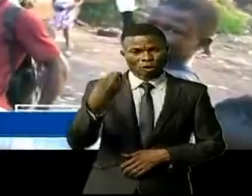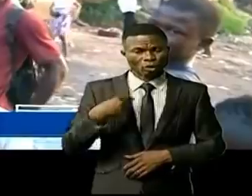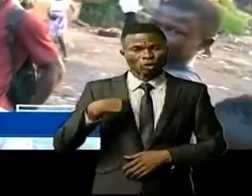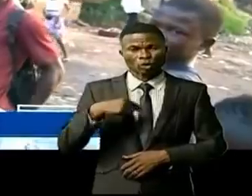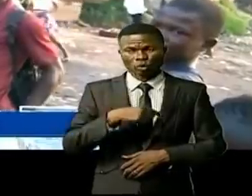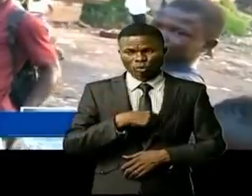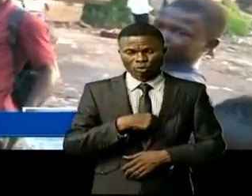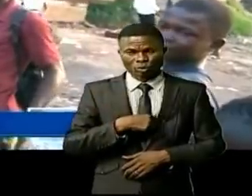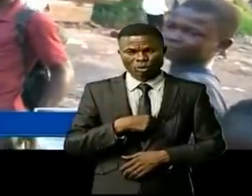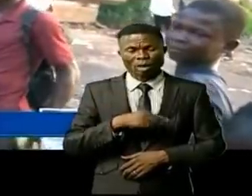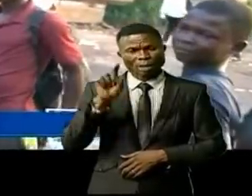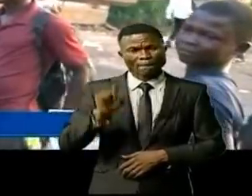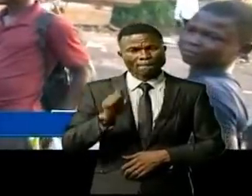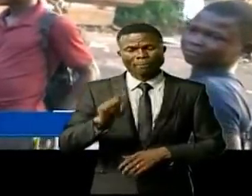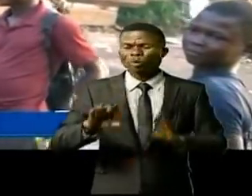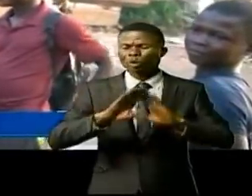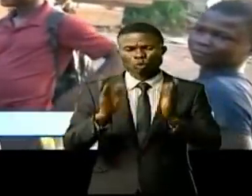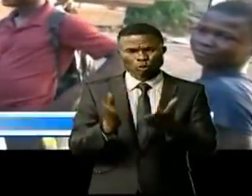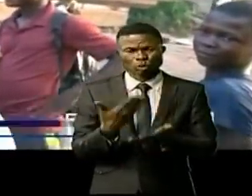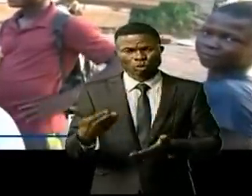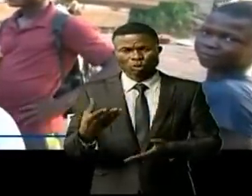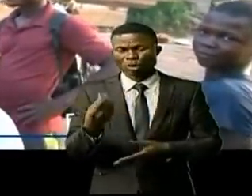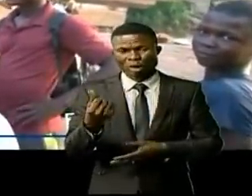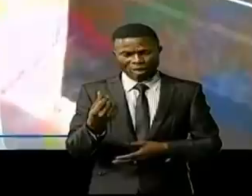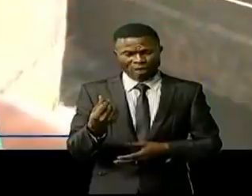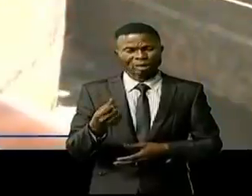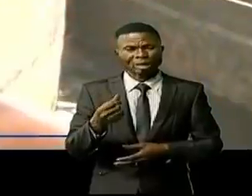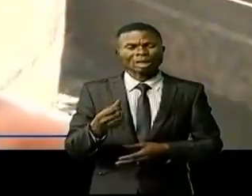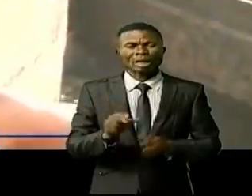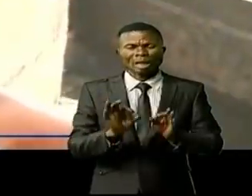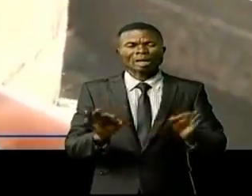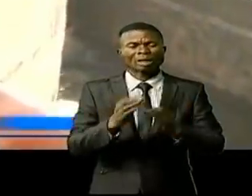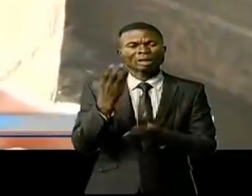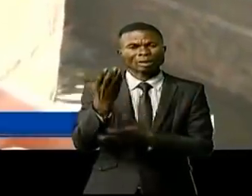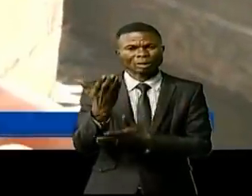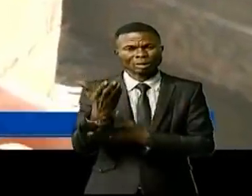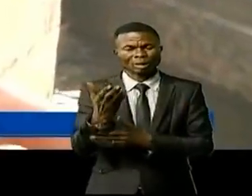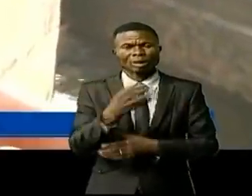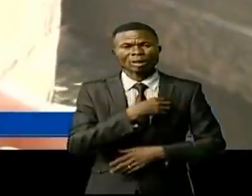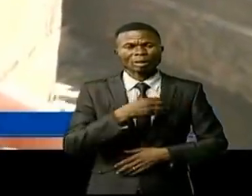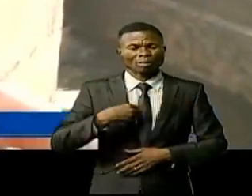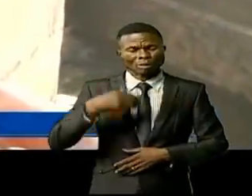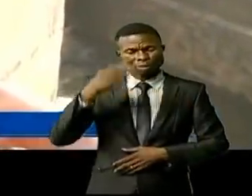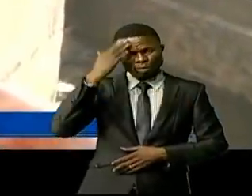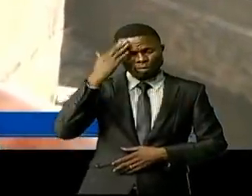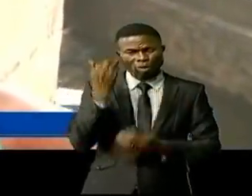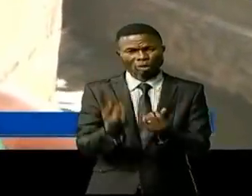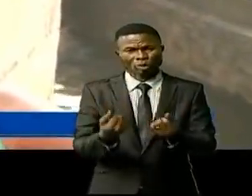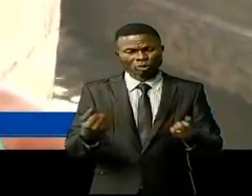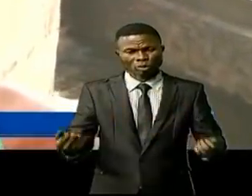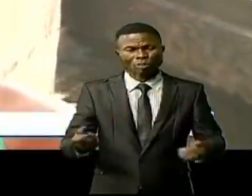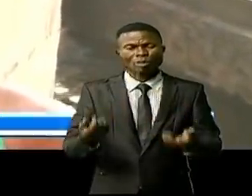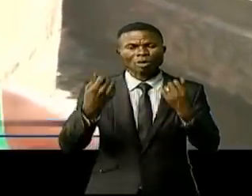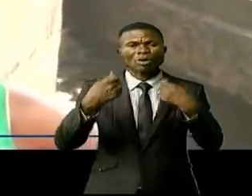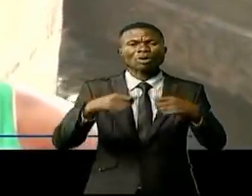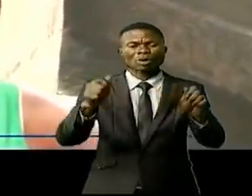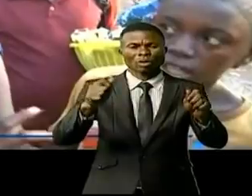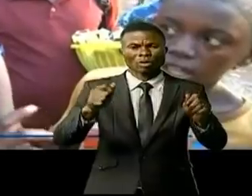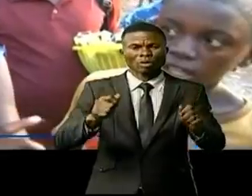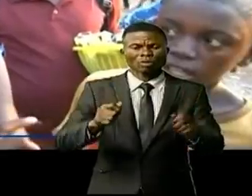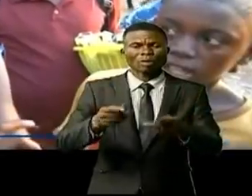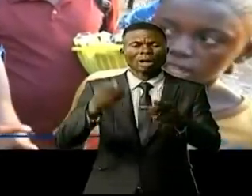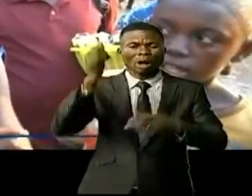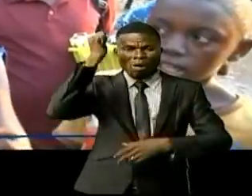Nous avons besoin de tout, même l'argent. Je sollicite que maman pense aux enfants qui vendent au port.